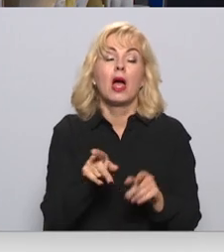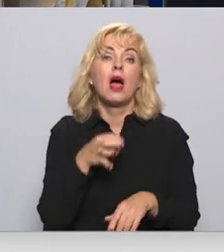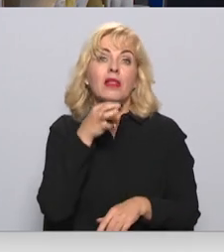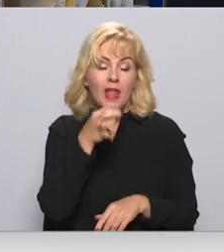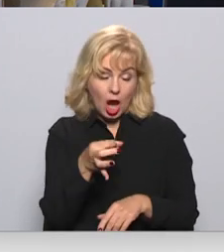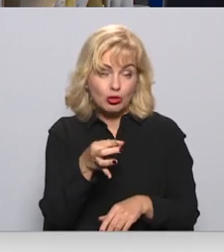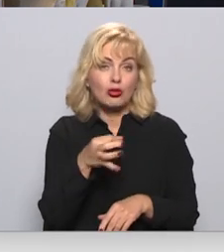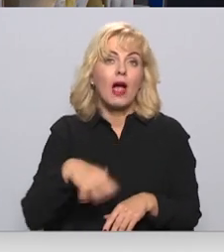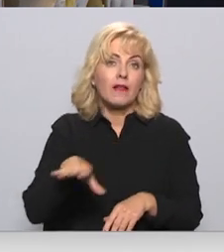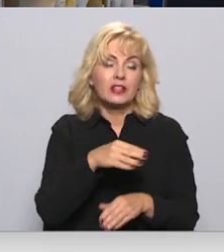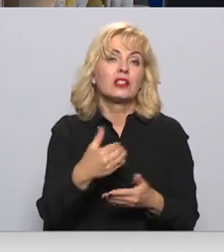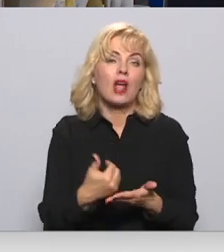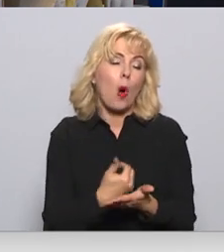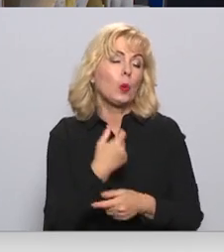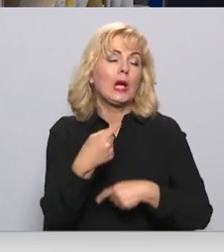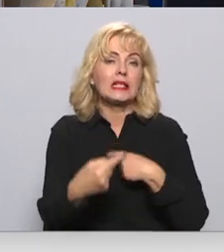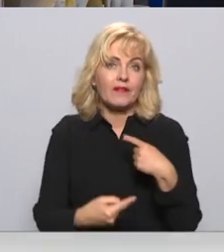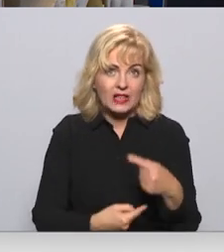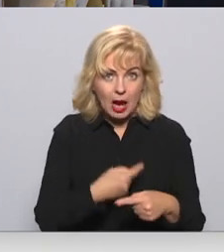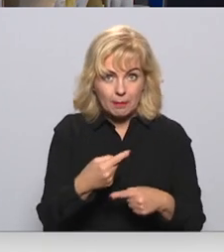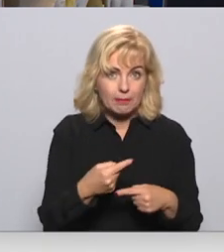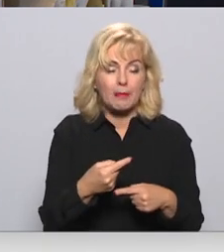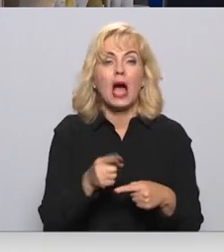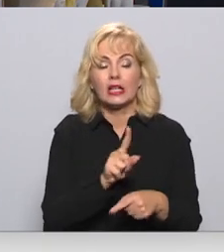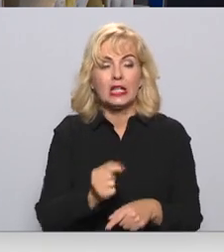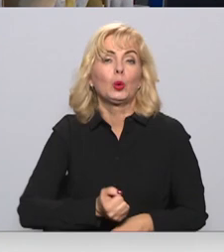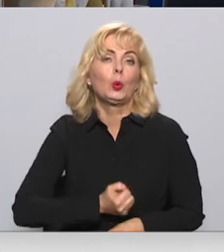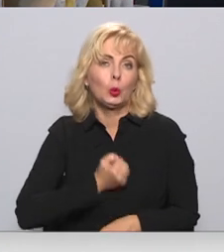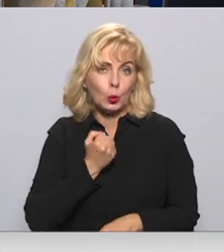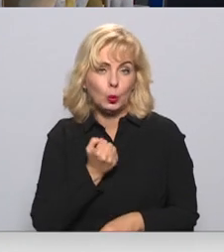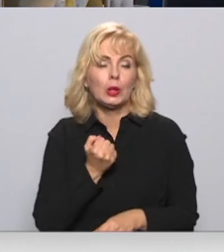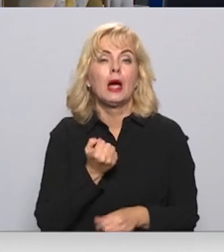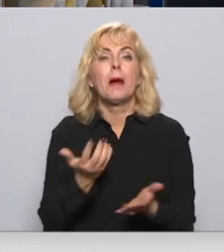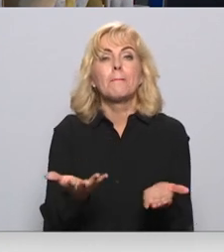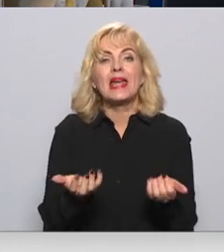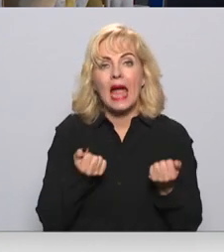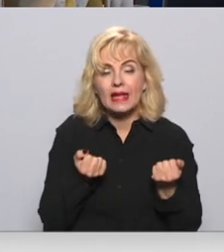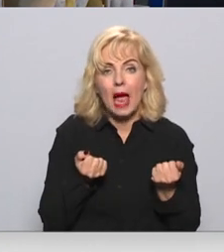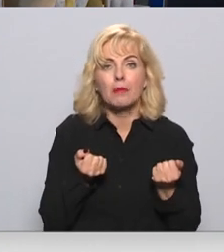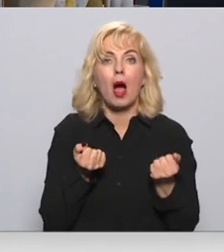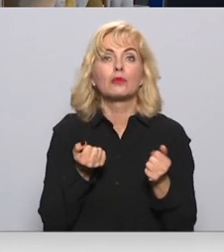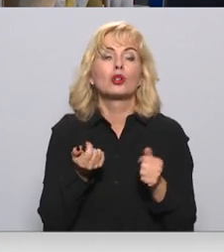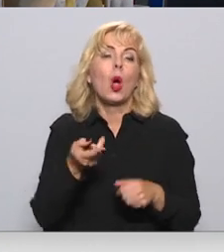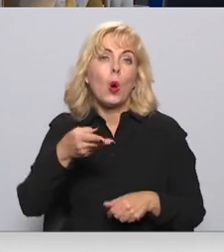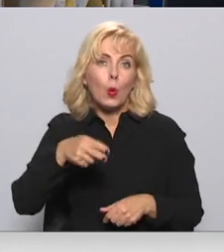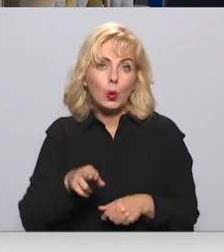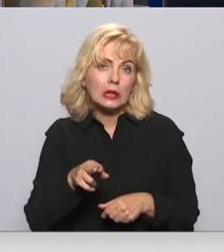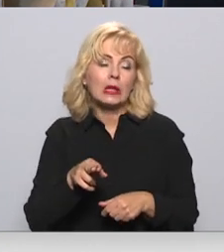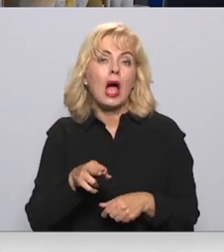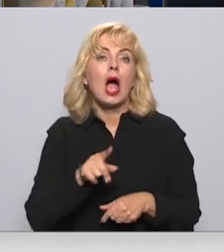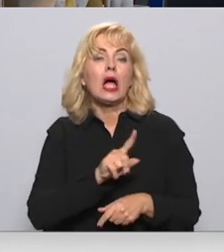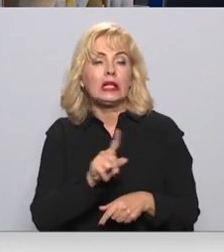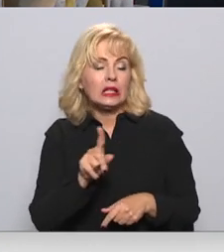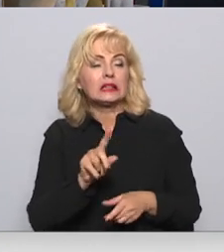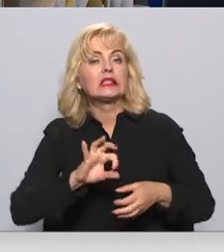teikšu kā ir, viss jaunais ir vienmēr diezgan grūti, pieņemams varbūt, un varbūt liekās